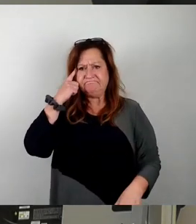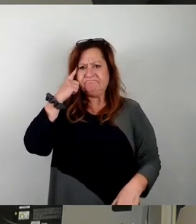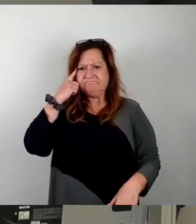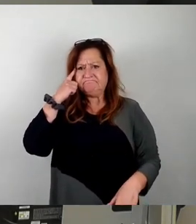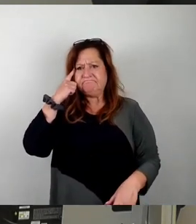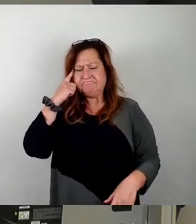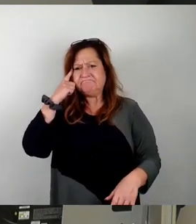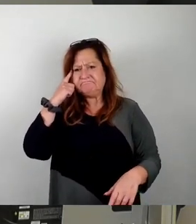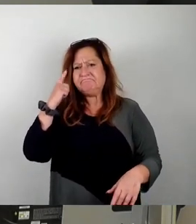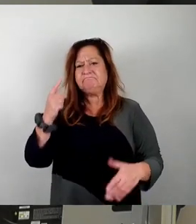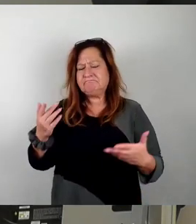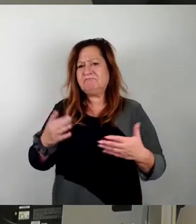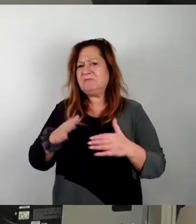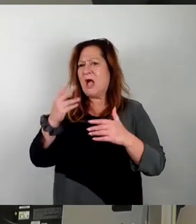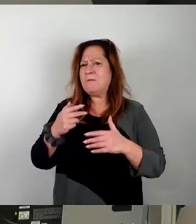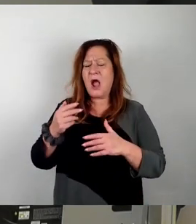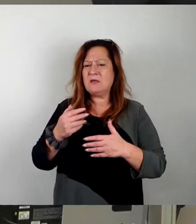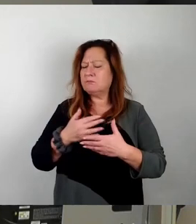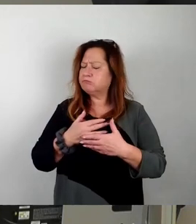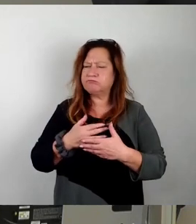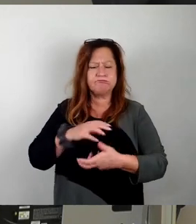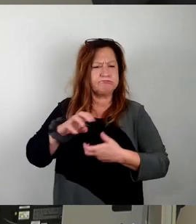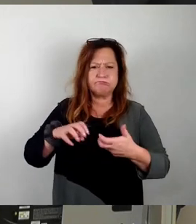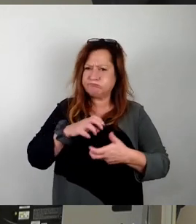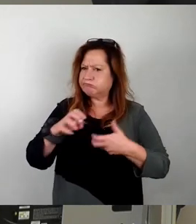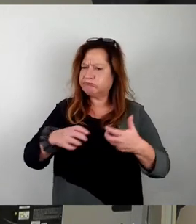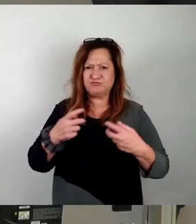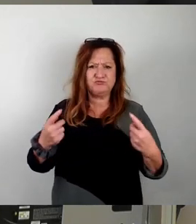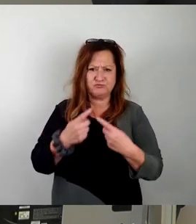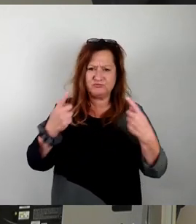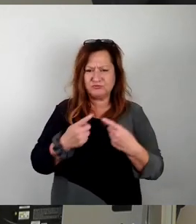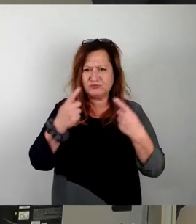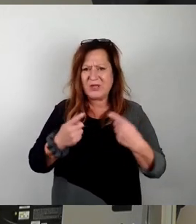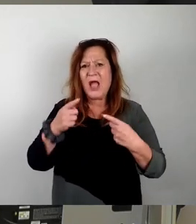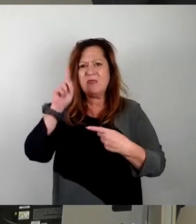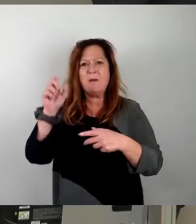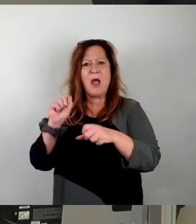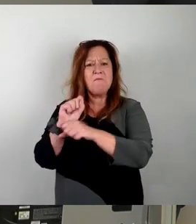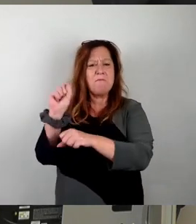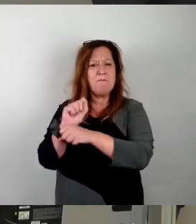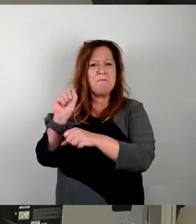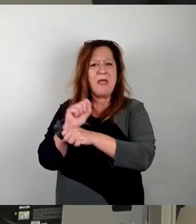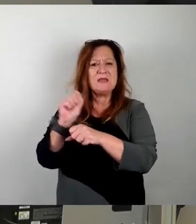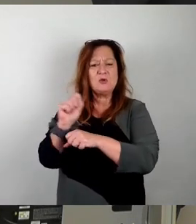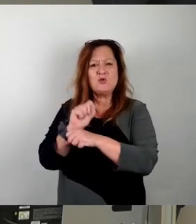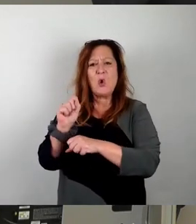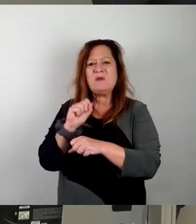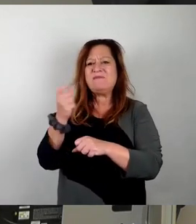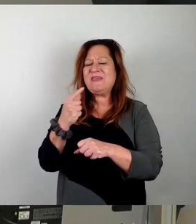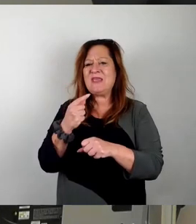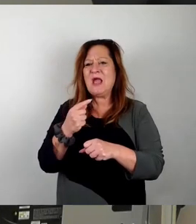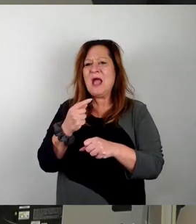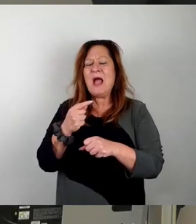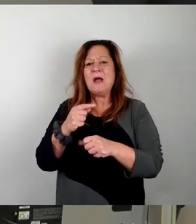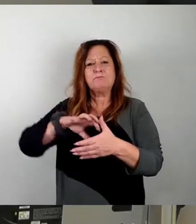die damals schon hohe Wellen schlugen. Das Ziel dieser Petitionen war es, die damalige beabsichtigte Enteignung dieser Garagenbesitzer auf diesem Grundstück